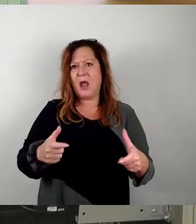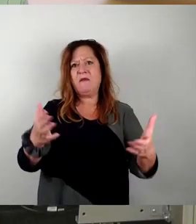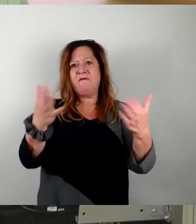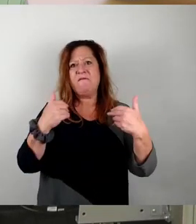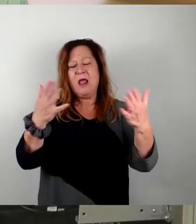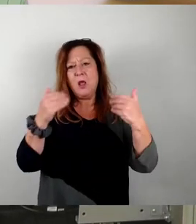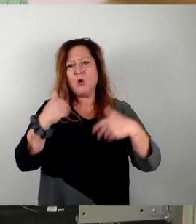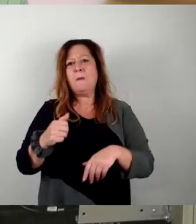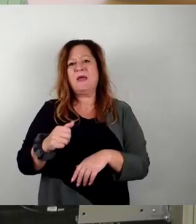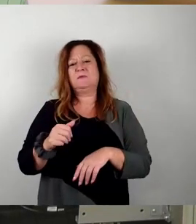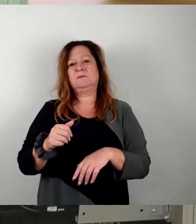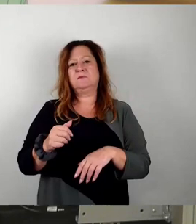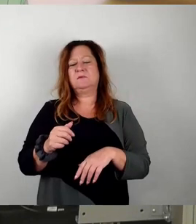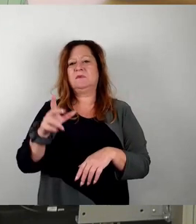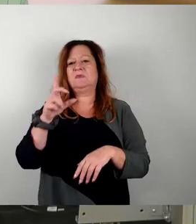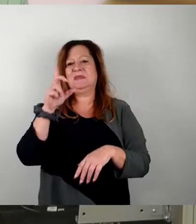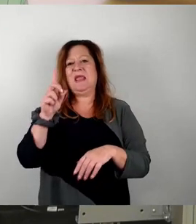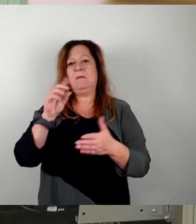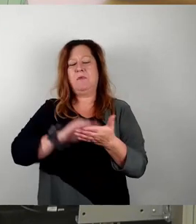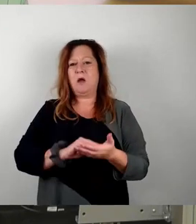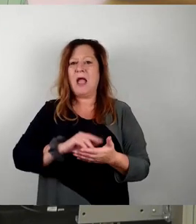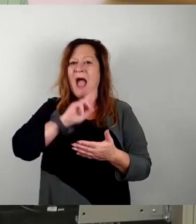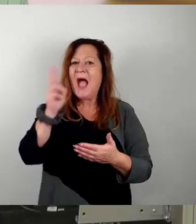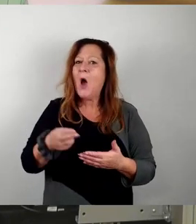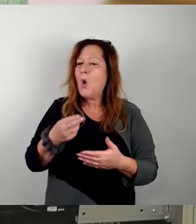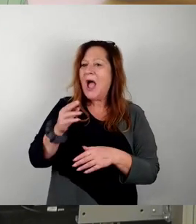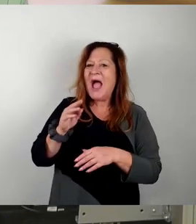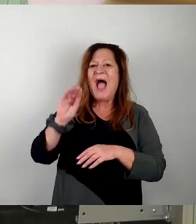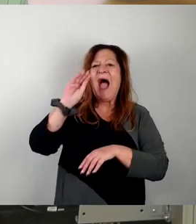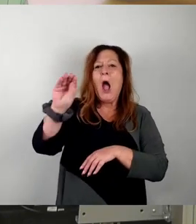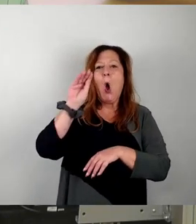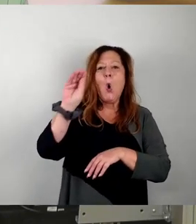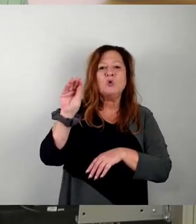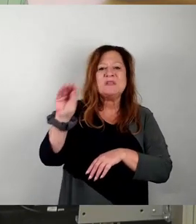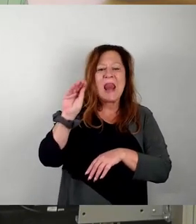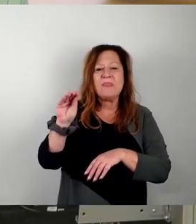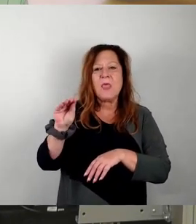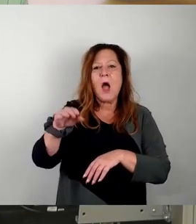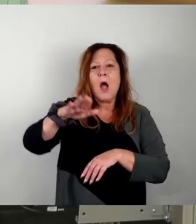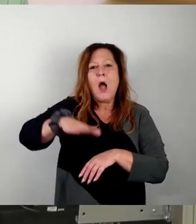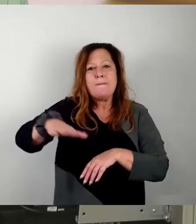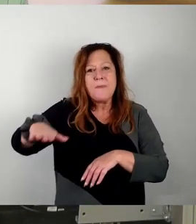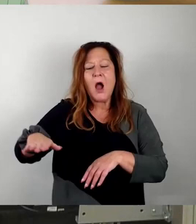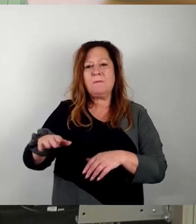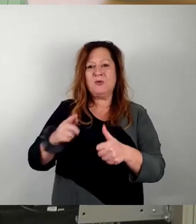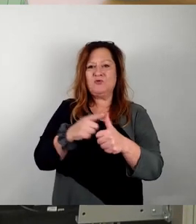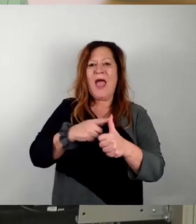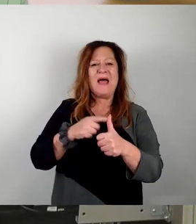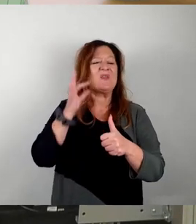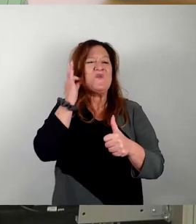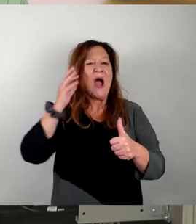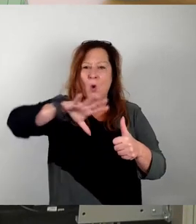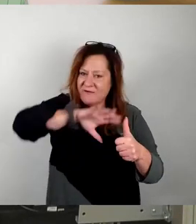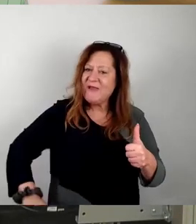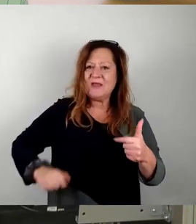Weiterhin erfahre ich, dass die Ausländer uns die Parkplätze wegnehmen. Erst unsere Frauen, dann unsere Arbeitsplätze und jetzt auch noch unsere Garagen.